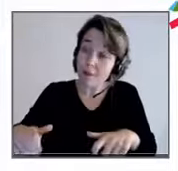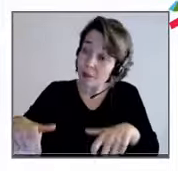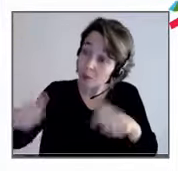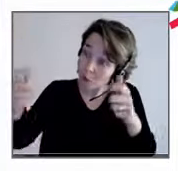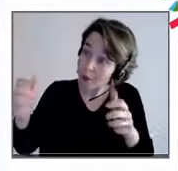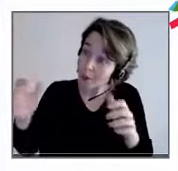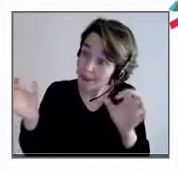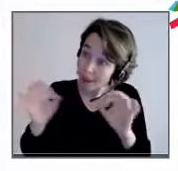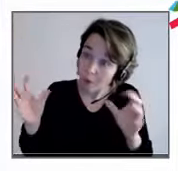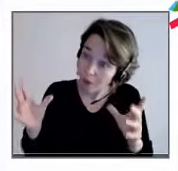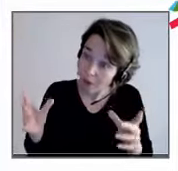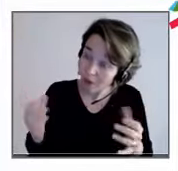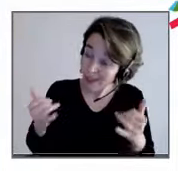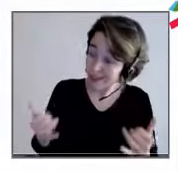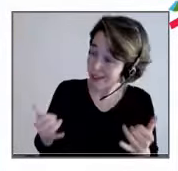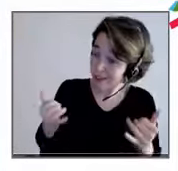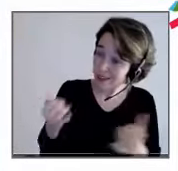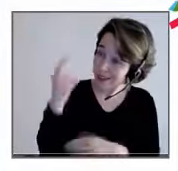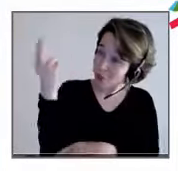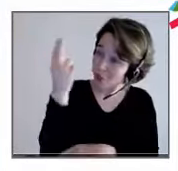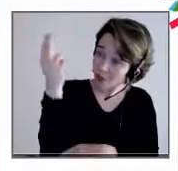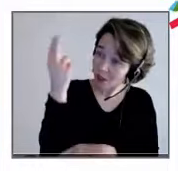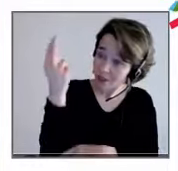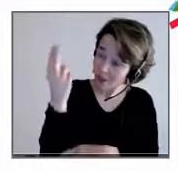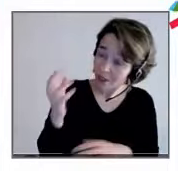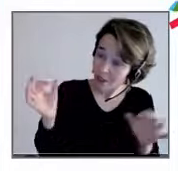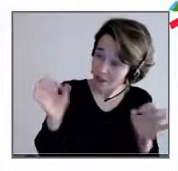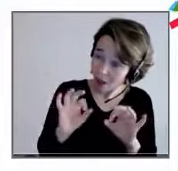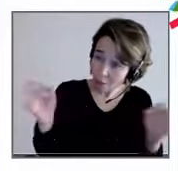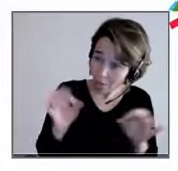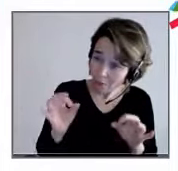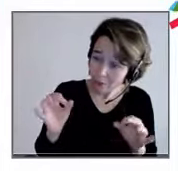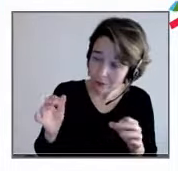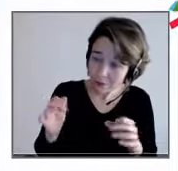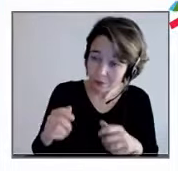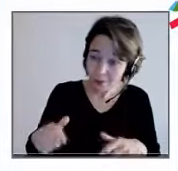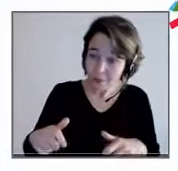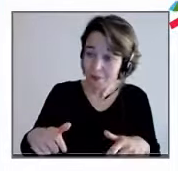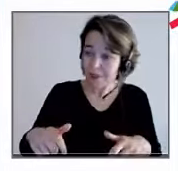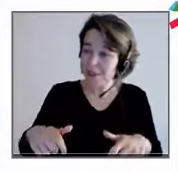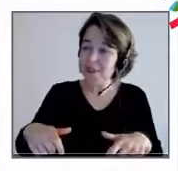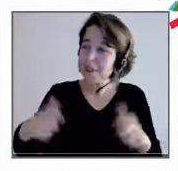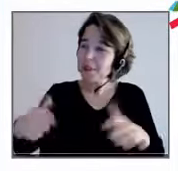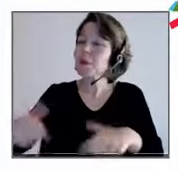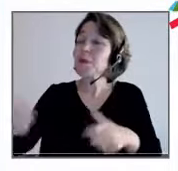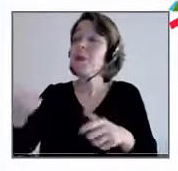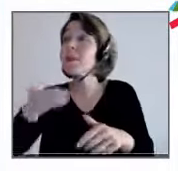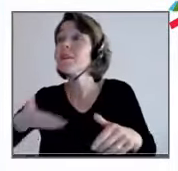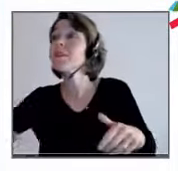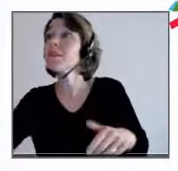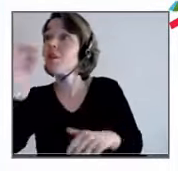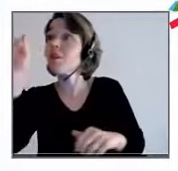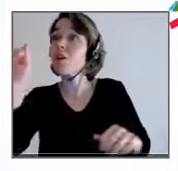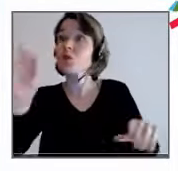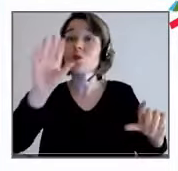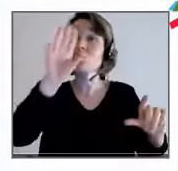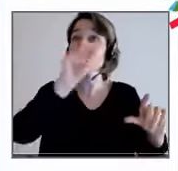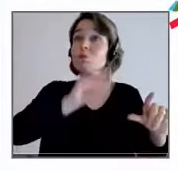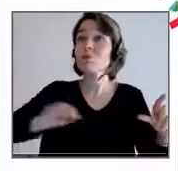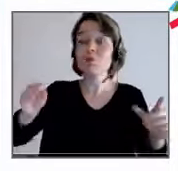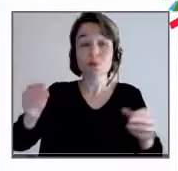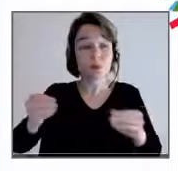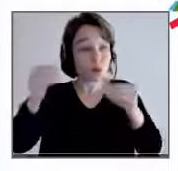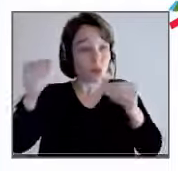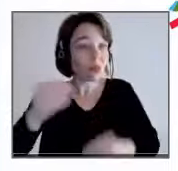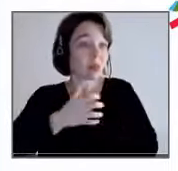entreprises qui créent la richesse d'un pays, qui permettent par l'impôt, par les salaires, finalement, de payer la politique sociale